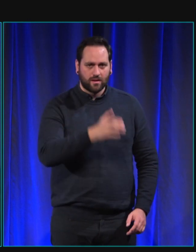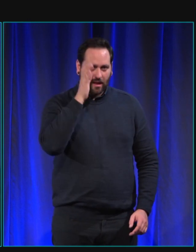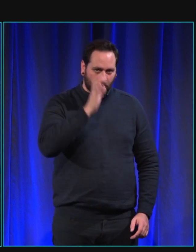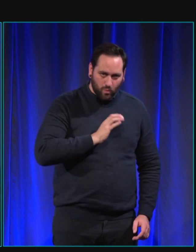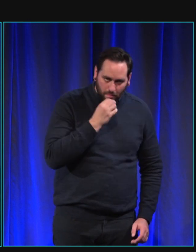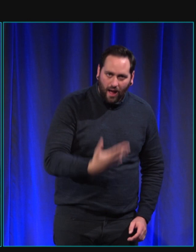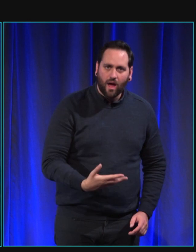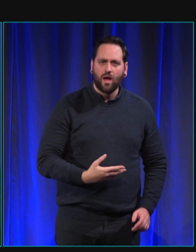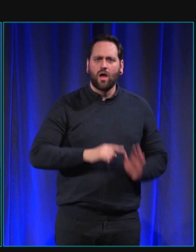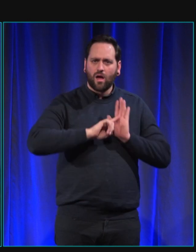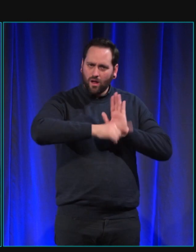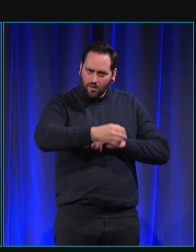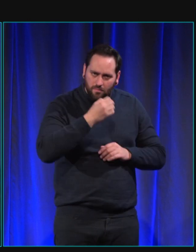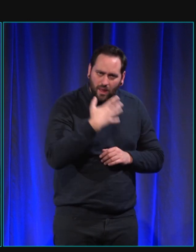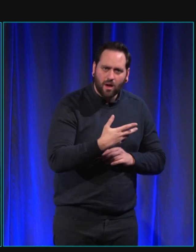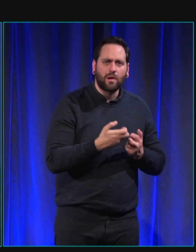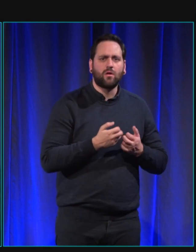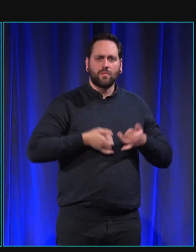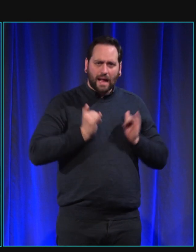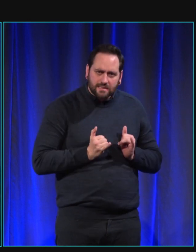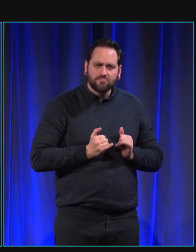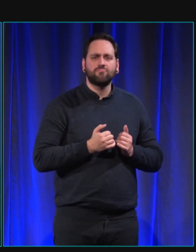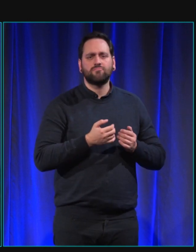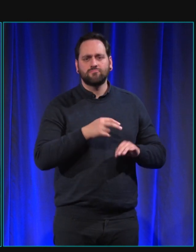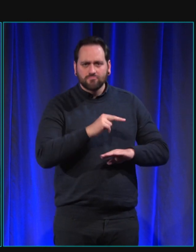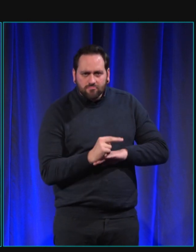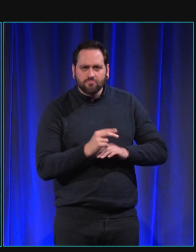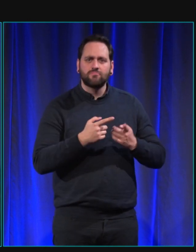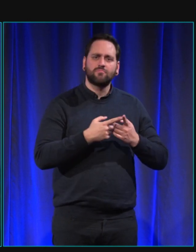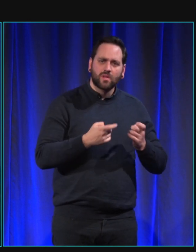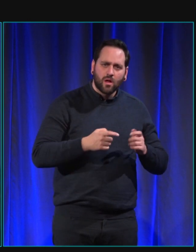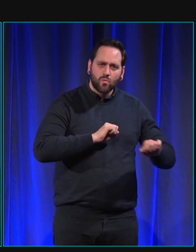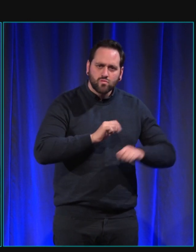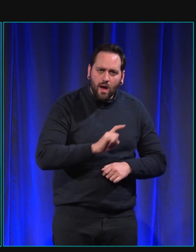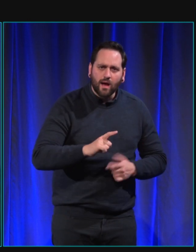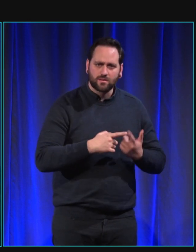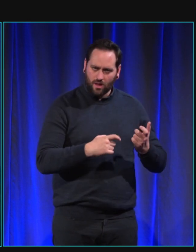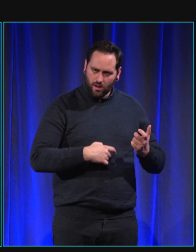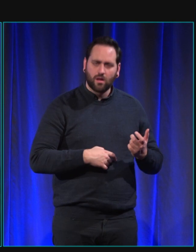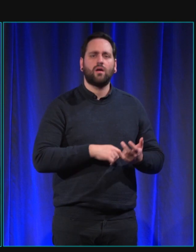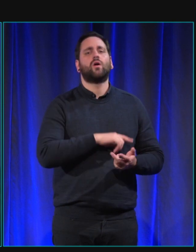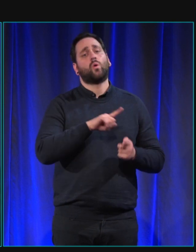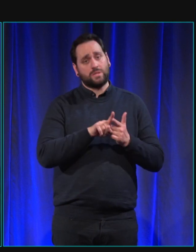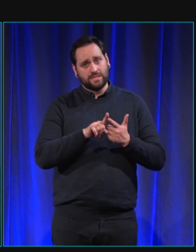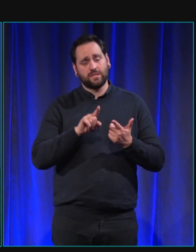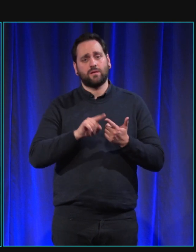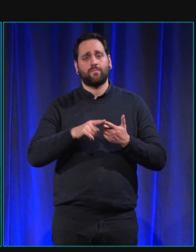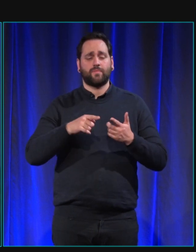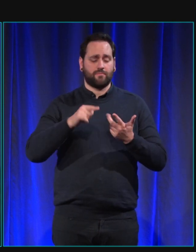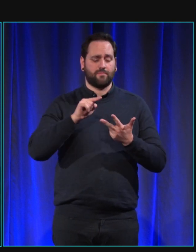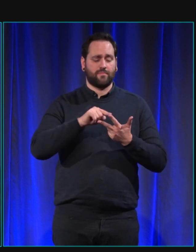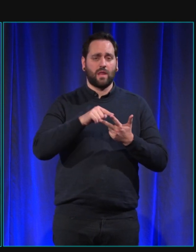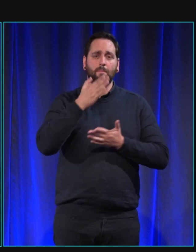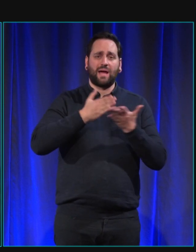ordres quand on lui dit de s'asseoir de ne pas bouger voilà et aussi il y une partie ville et il y a